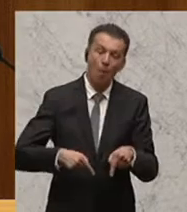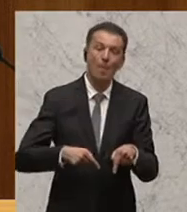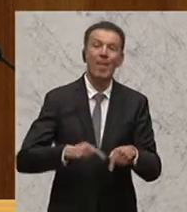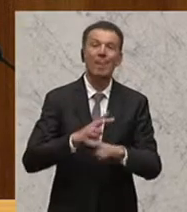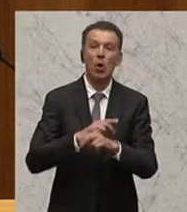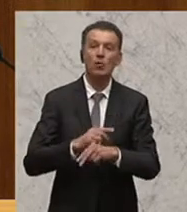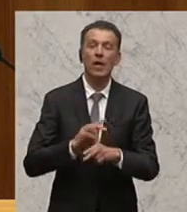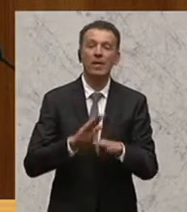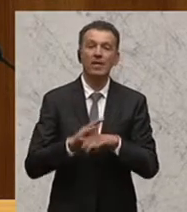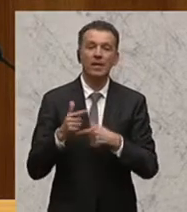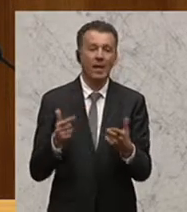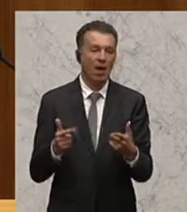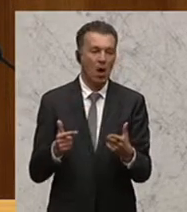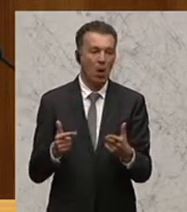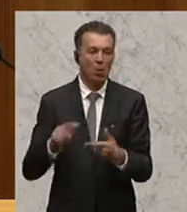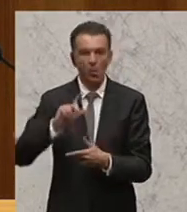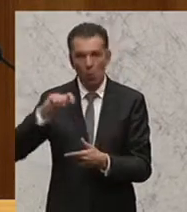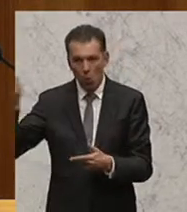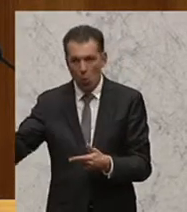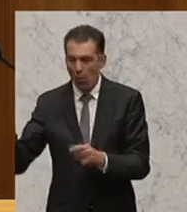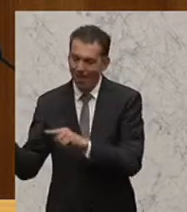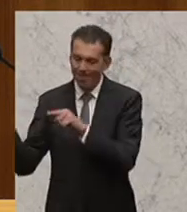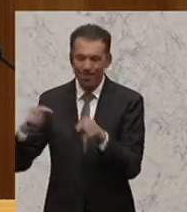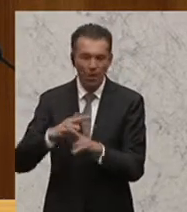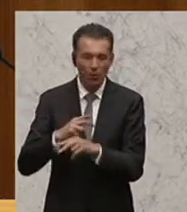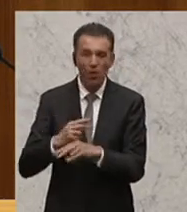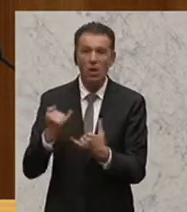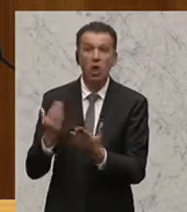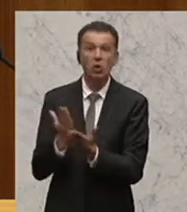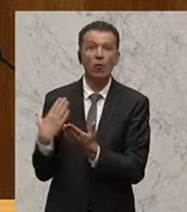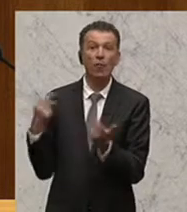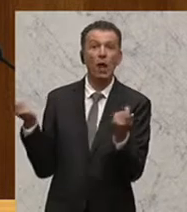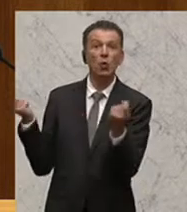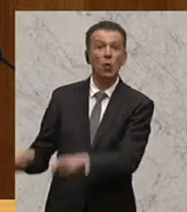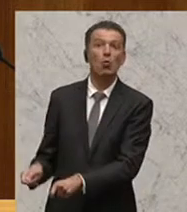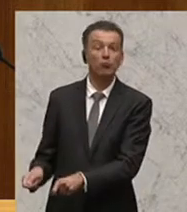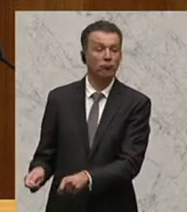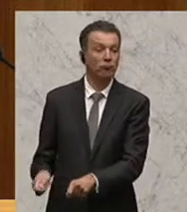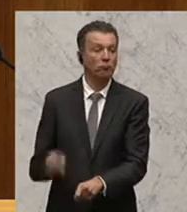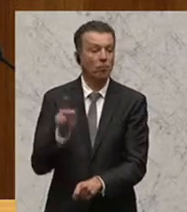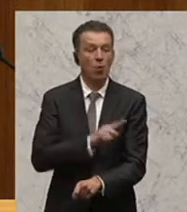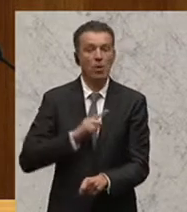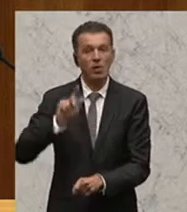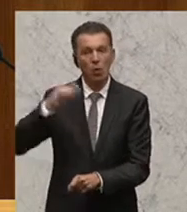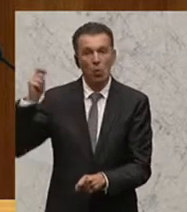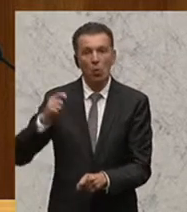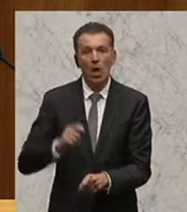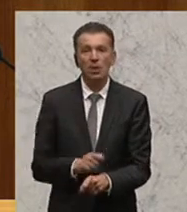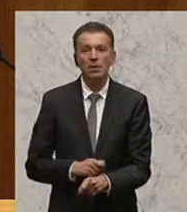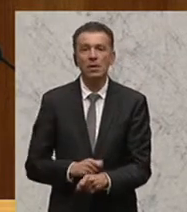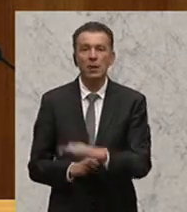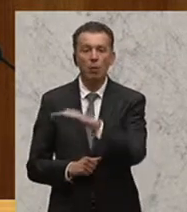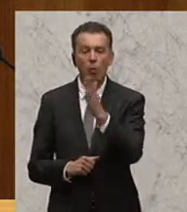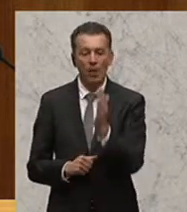Korridor von Ungarn nach Österreich ist seit Stunden wieder geschlossen. Die Polizei hat in Ungarn, in Budapest, den